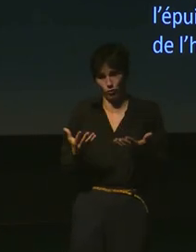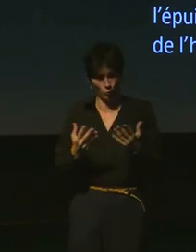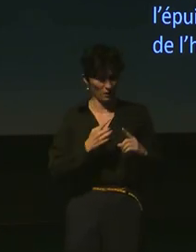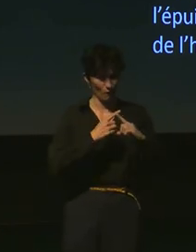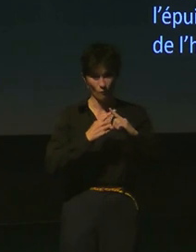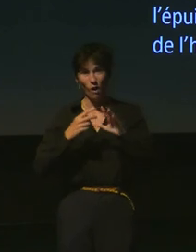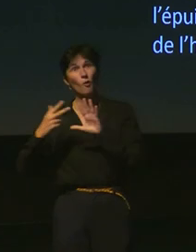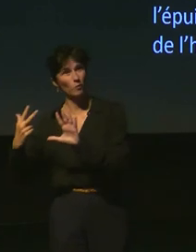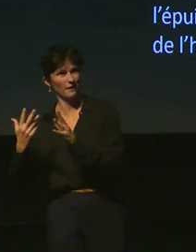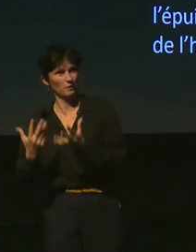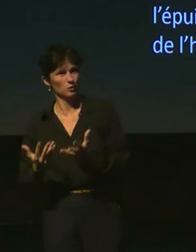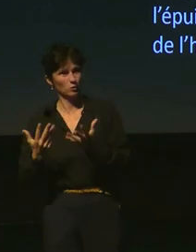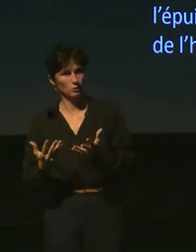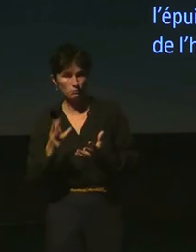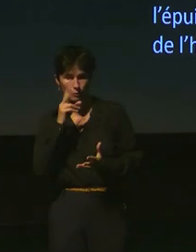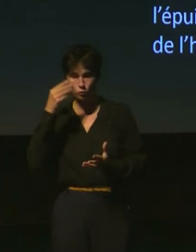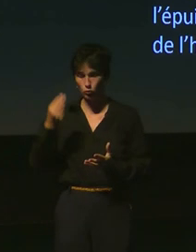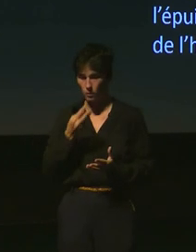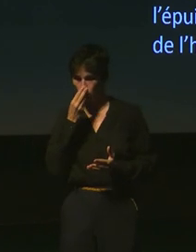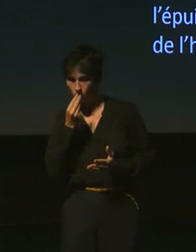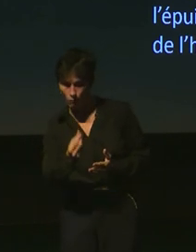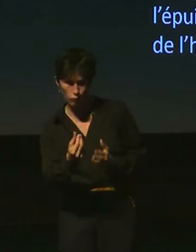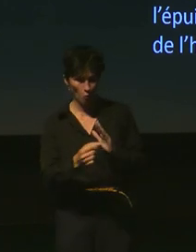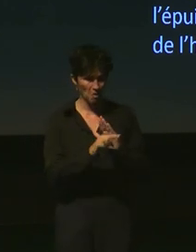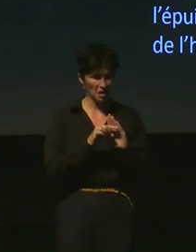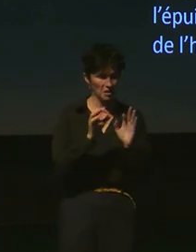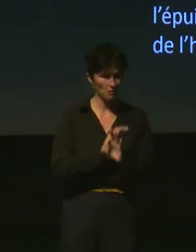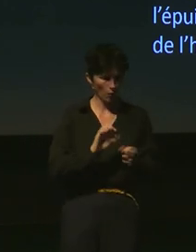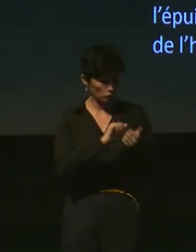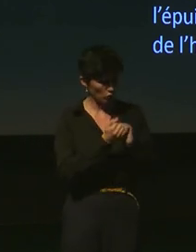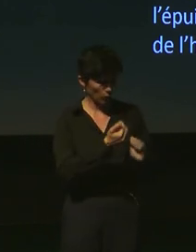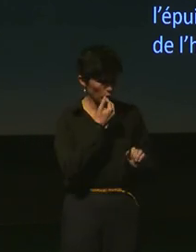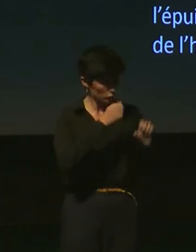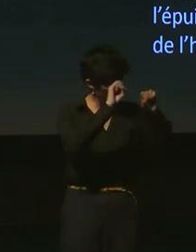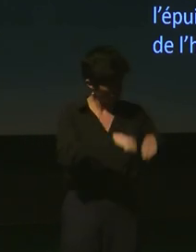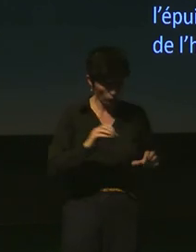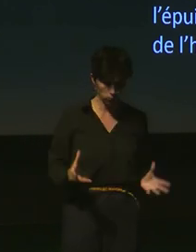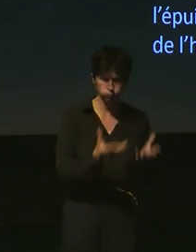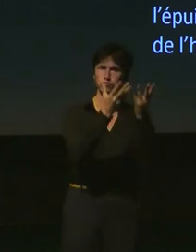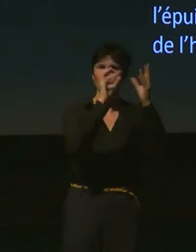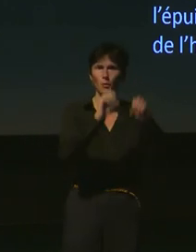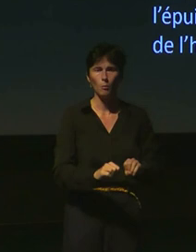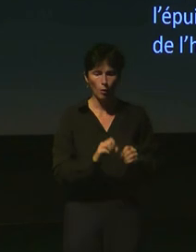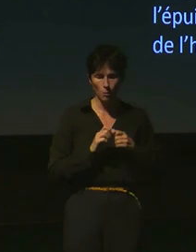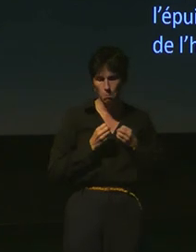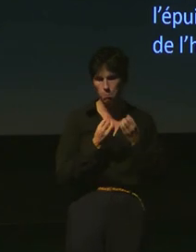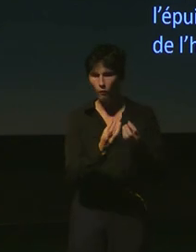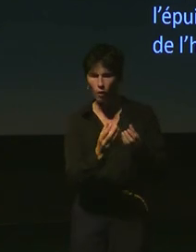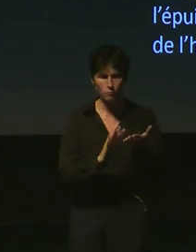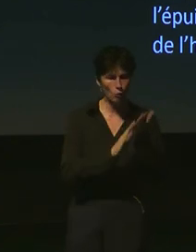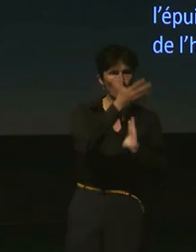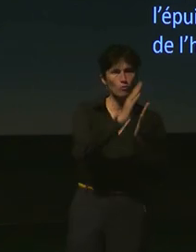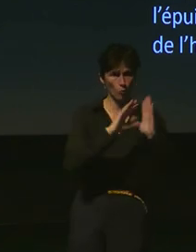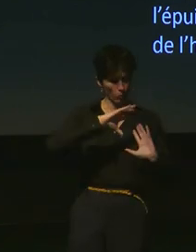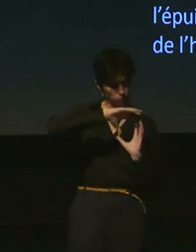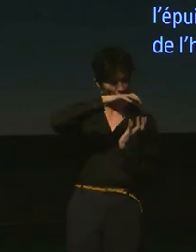Henry Jules Verne ne voit aucun inconvénient au développement de l'utilisation du charbon, mais n'envisage pas du tout l'impact de la combustion sur le climat de